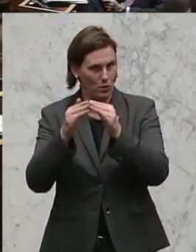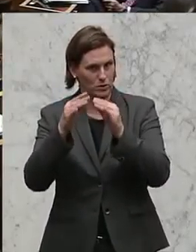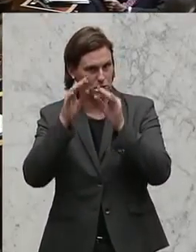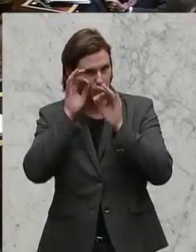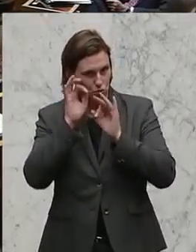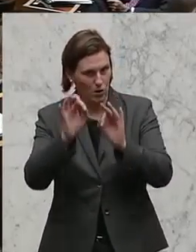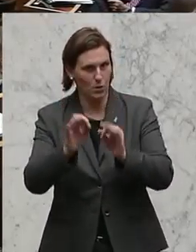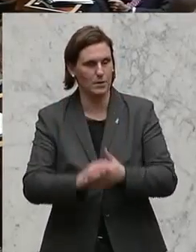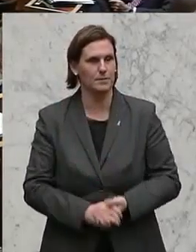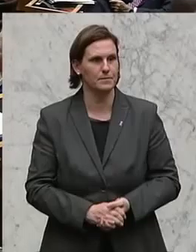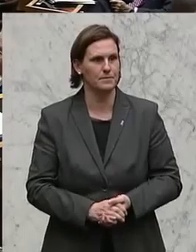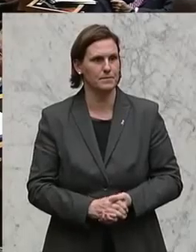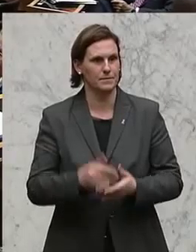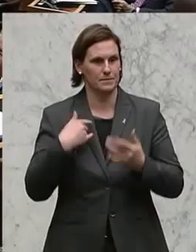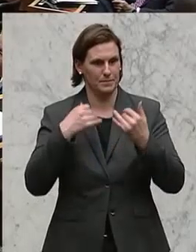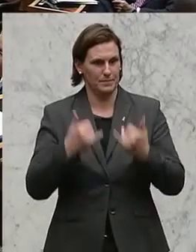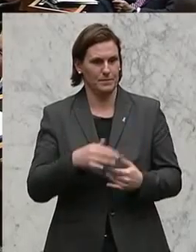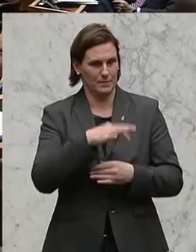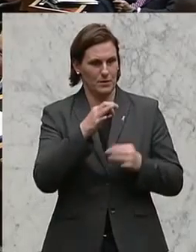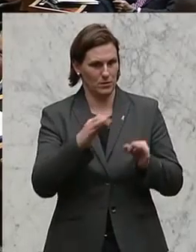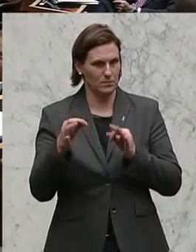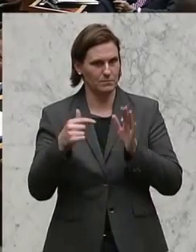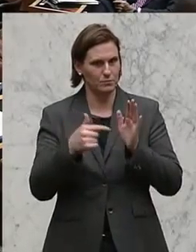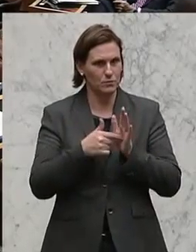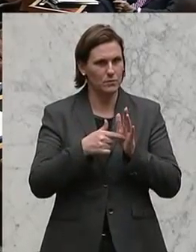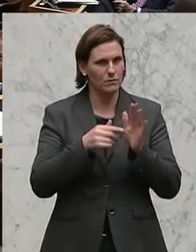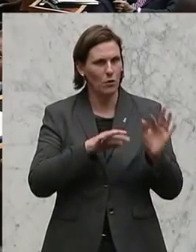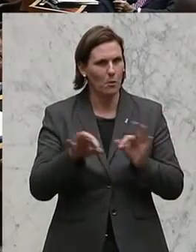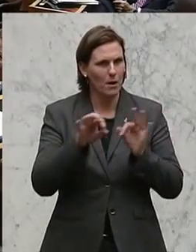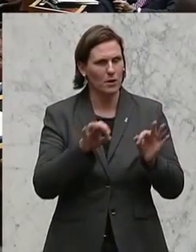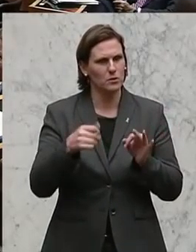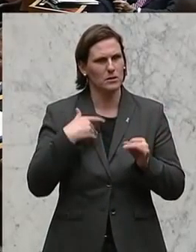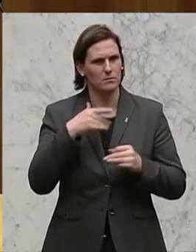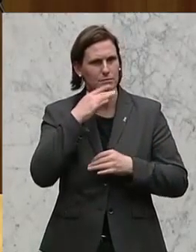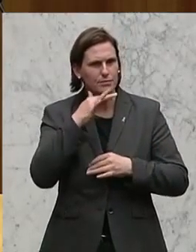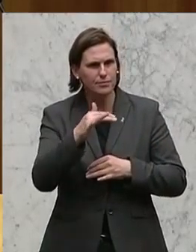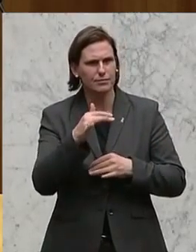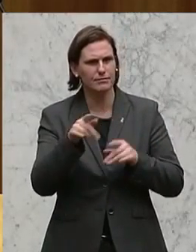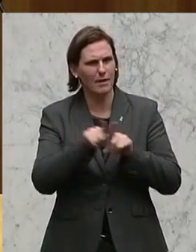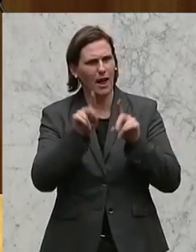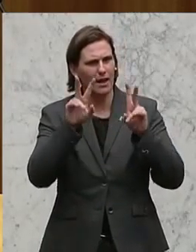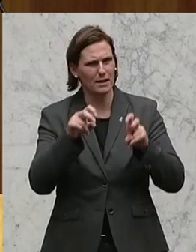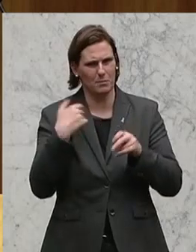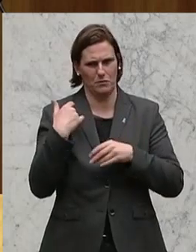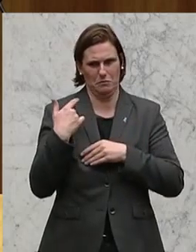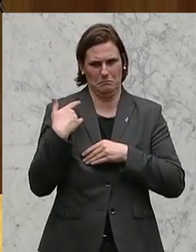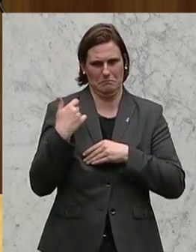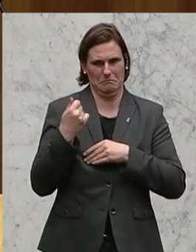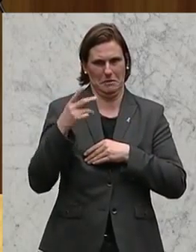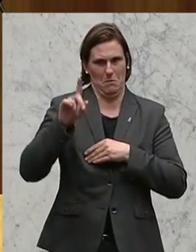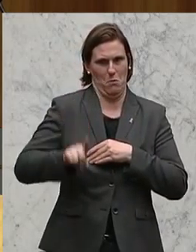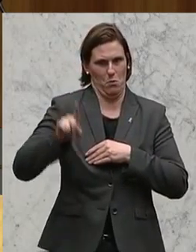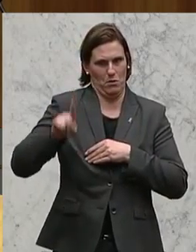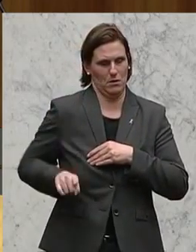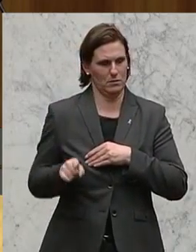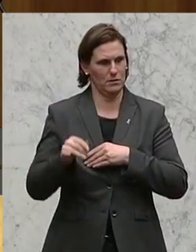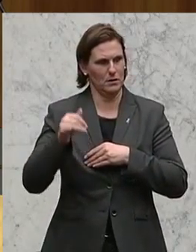In der Vorbereitung dieses Tagesordnungspunkt habe ich mir außer gesucht meine Rede zum selben Thema vor ein paar Monaten. Man braucht eigentlich nur die